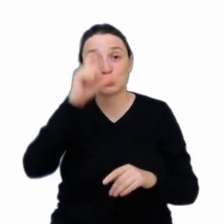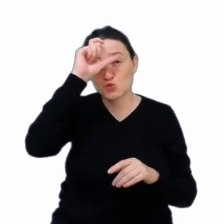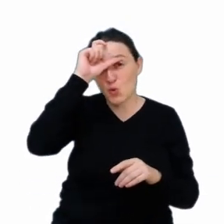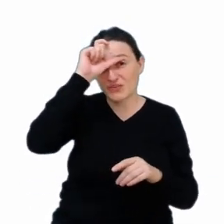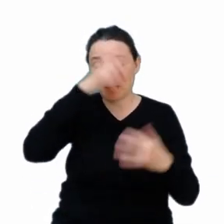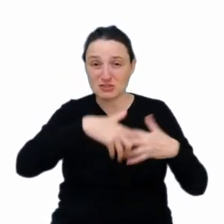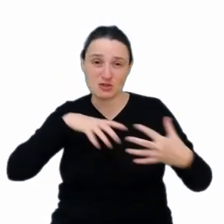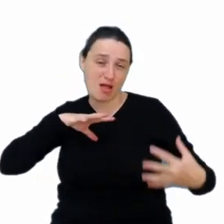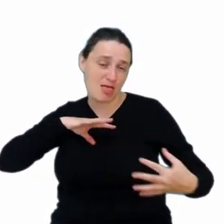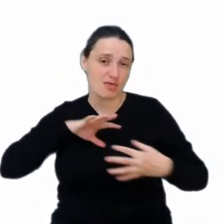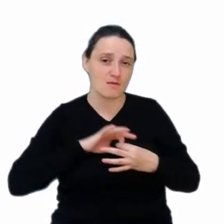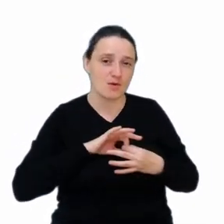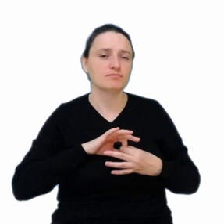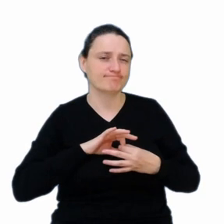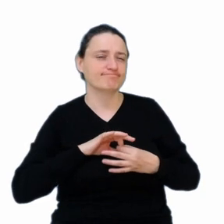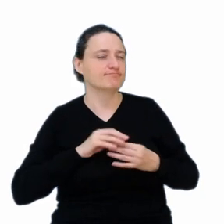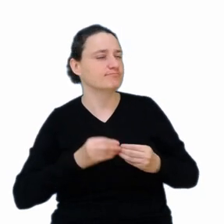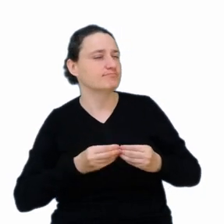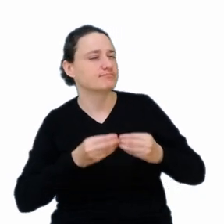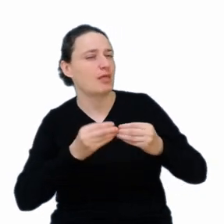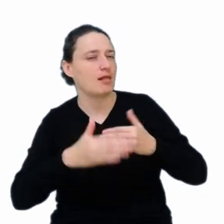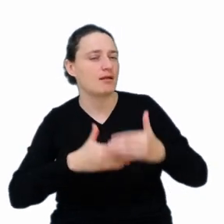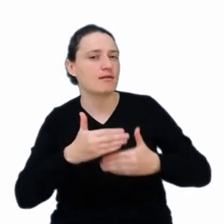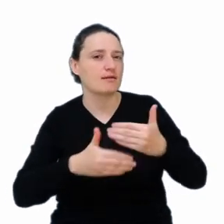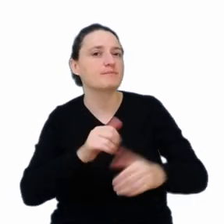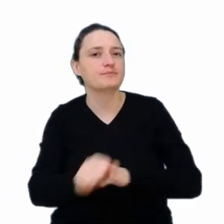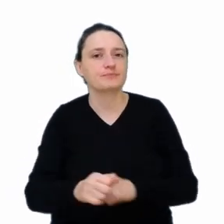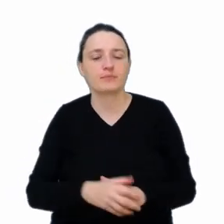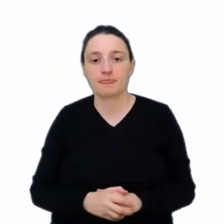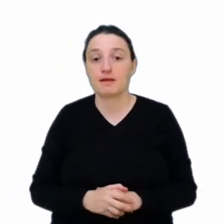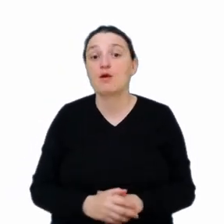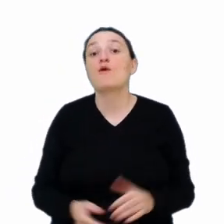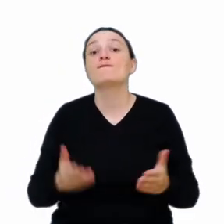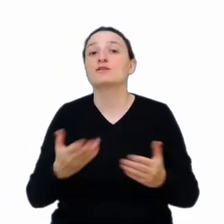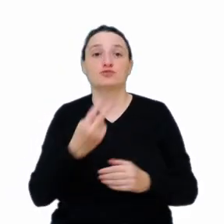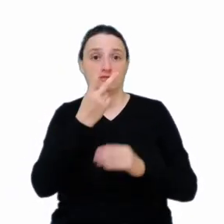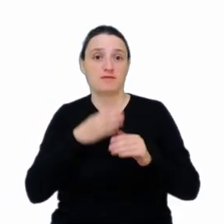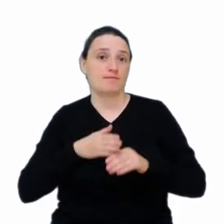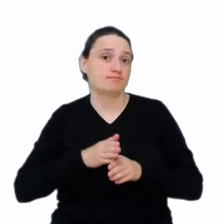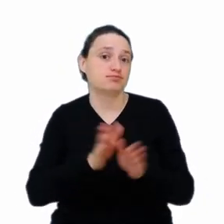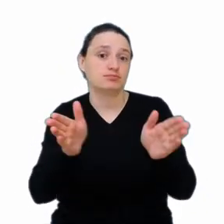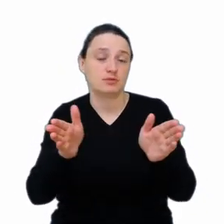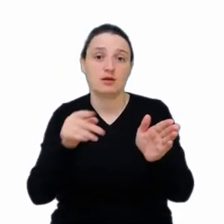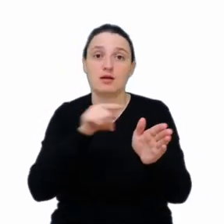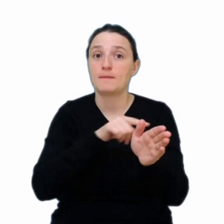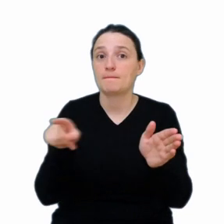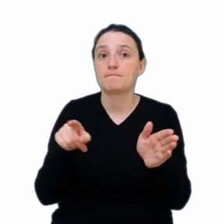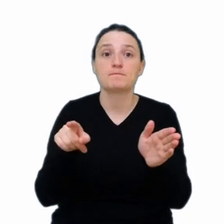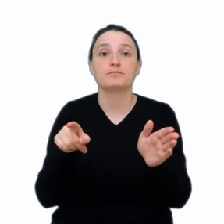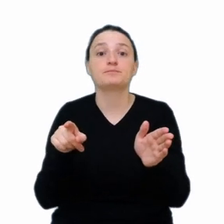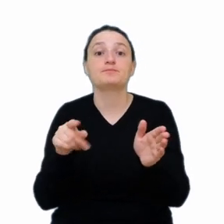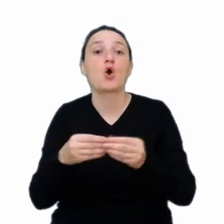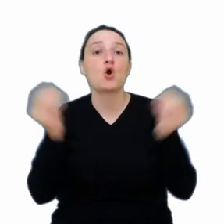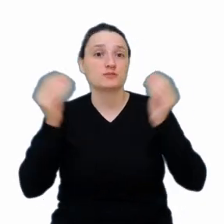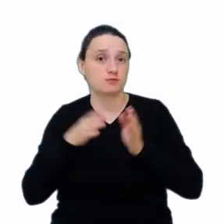postępuje cały czas. Więc właśnie, teraz mamy dwie alternatywy tak naprawdę. Alternatywa numer jeden, gdzie człowiek